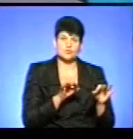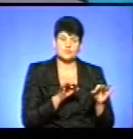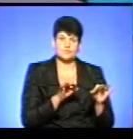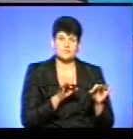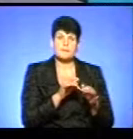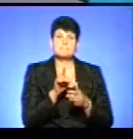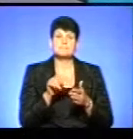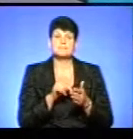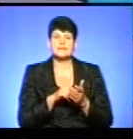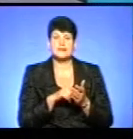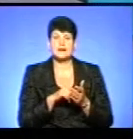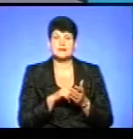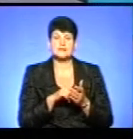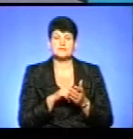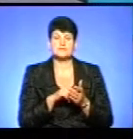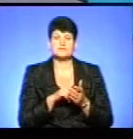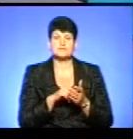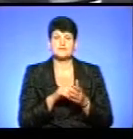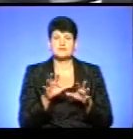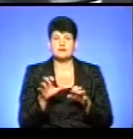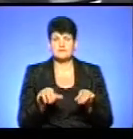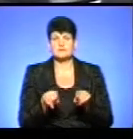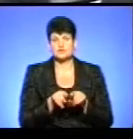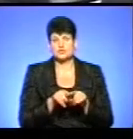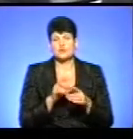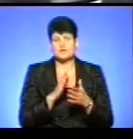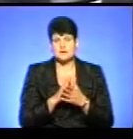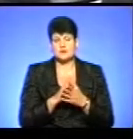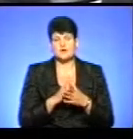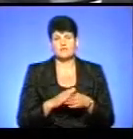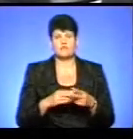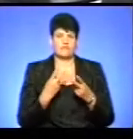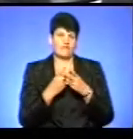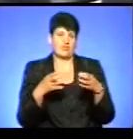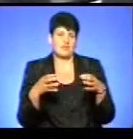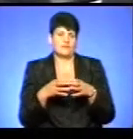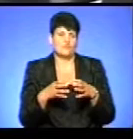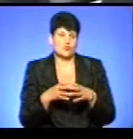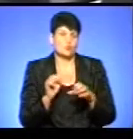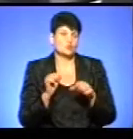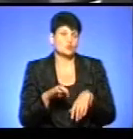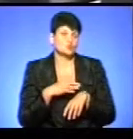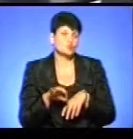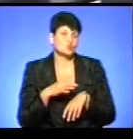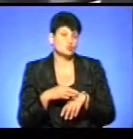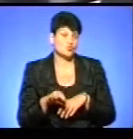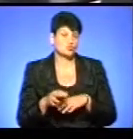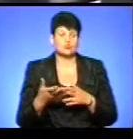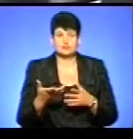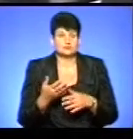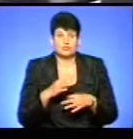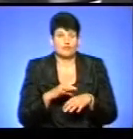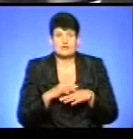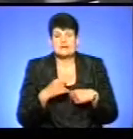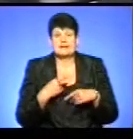питання це не міняє. Тварини все одно перебувають в неволі, і, можливо, там їх дресують, чи жорстоко, чи не жорстоко вони поводяться. Це